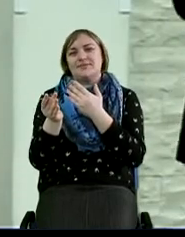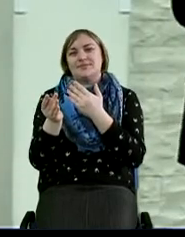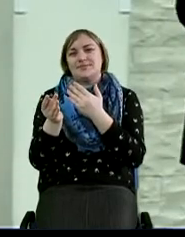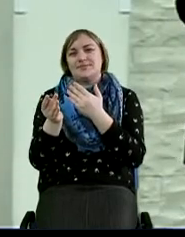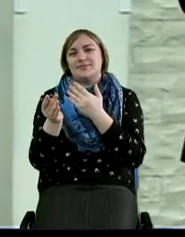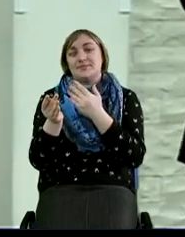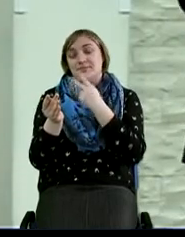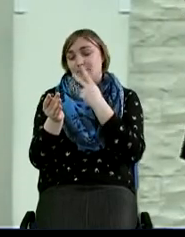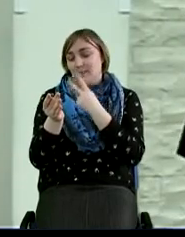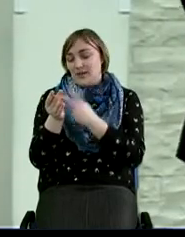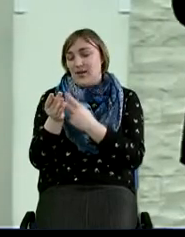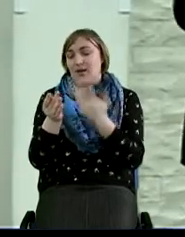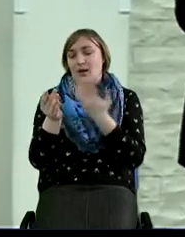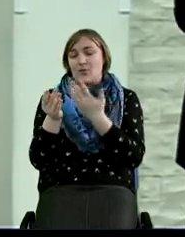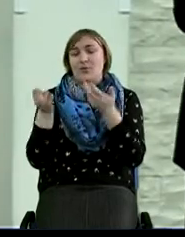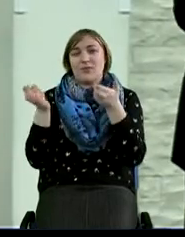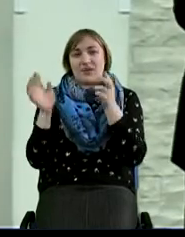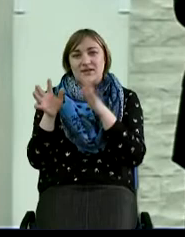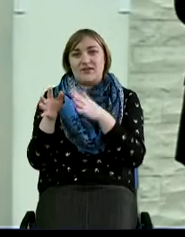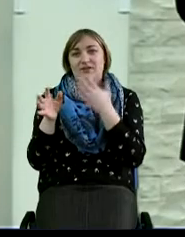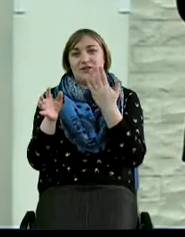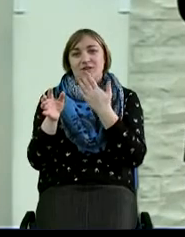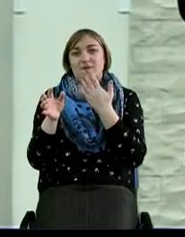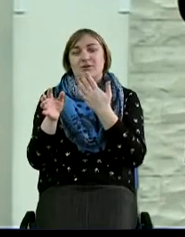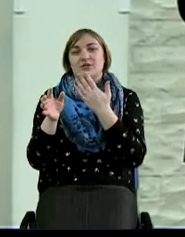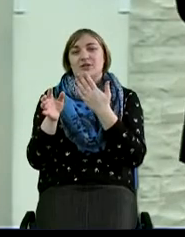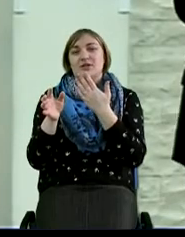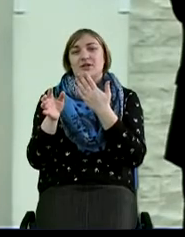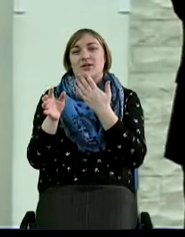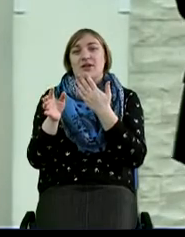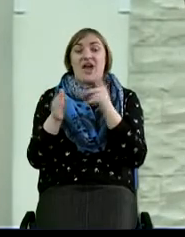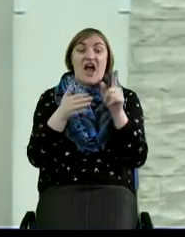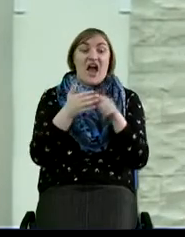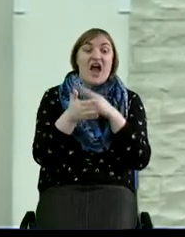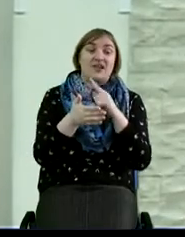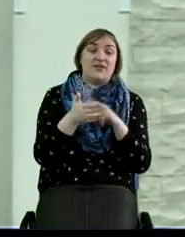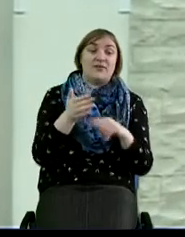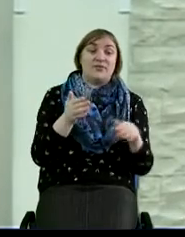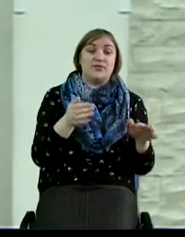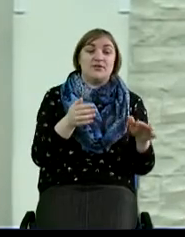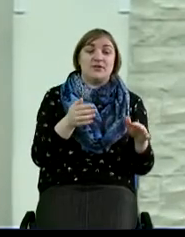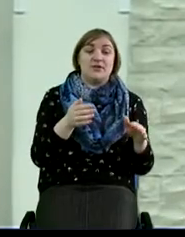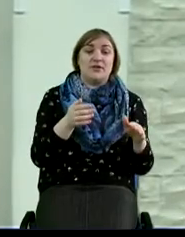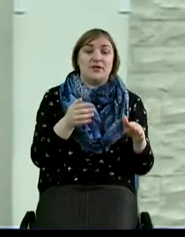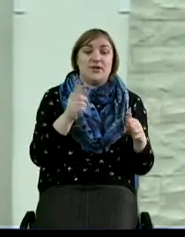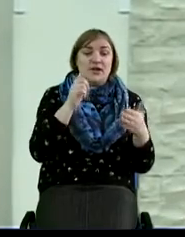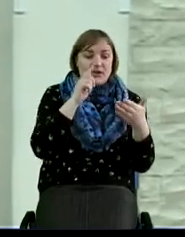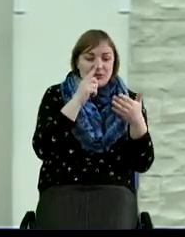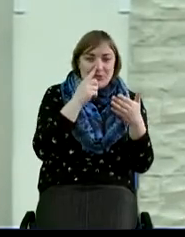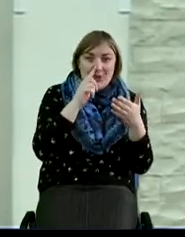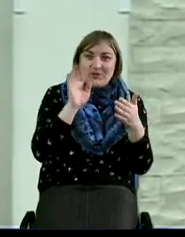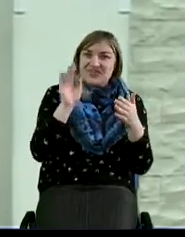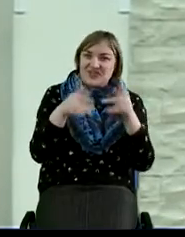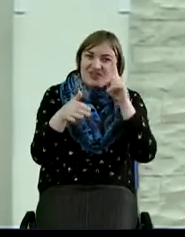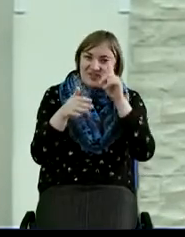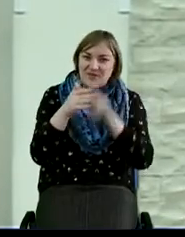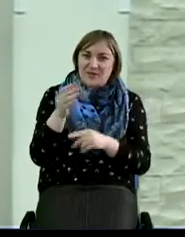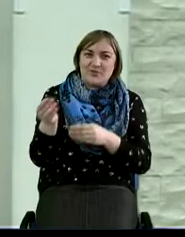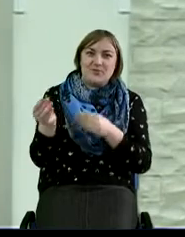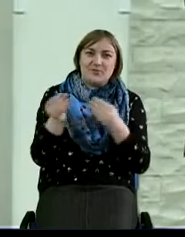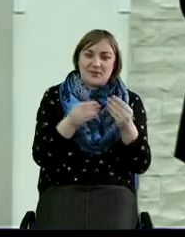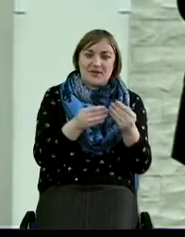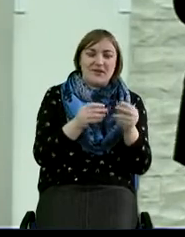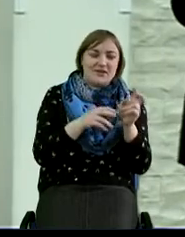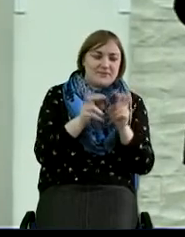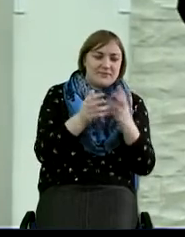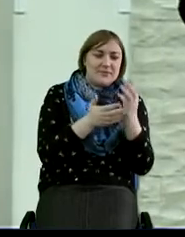написано какое-то благословение тебе. А неверующие люди так из любопытства им верующие даже помогли, где это найти, что-то сказать.